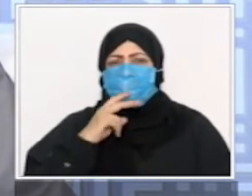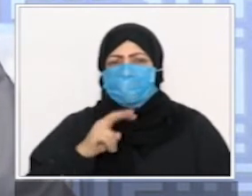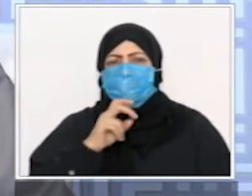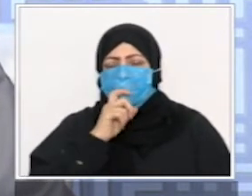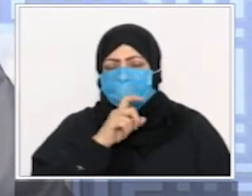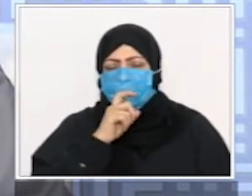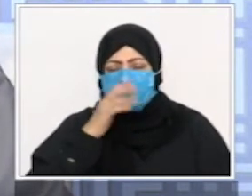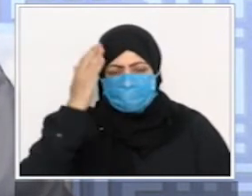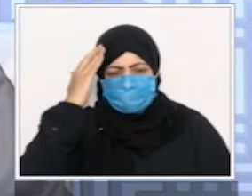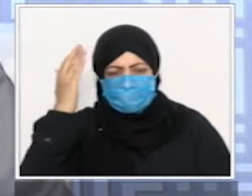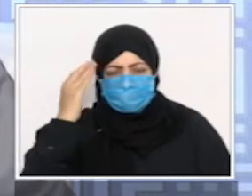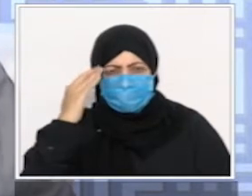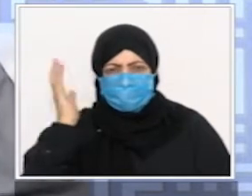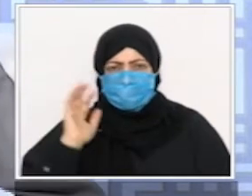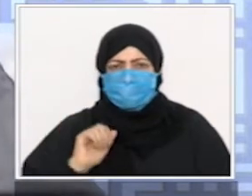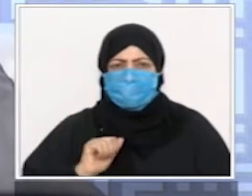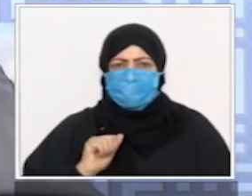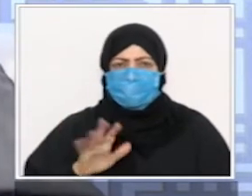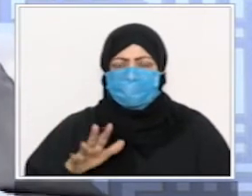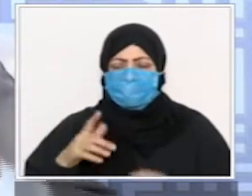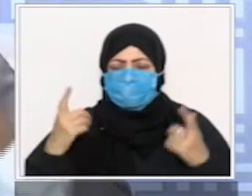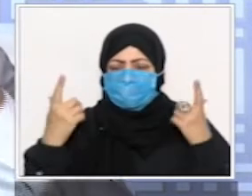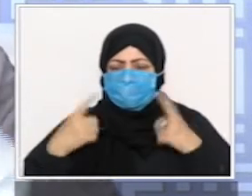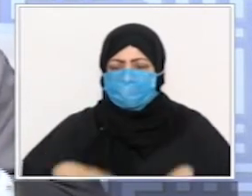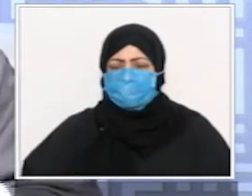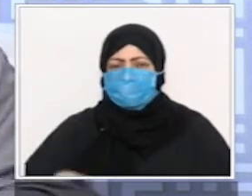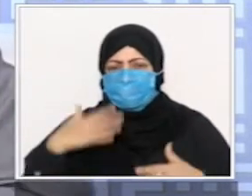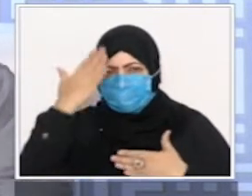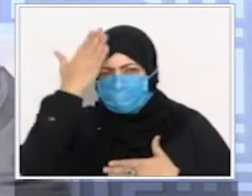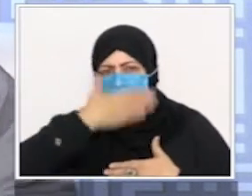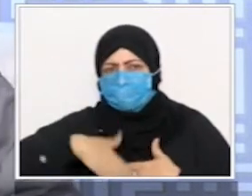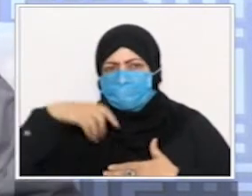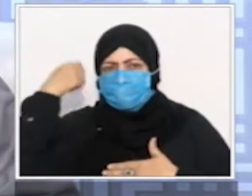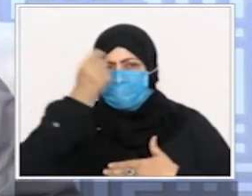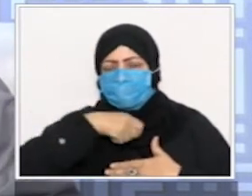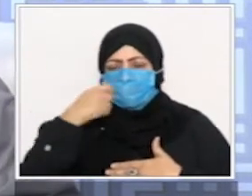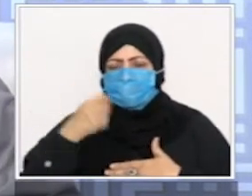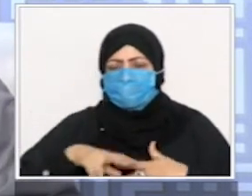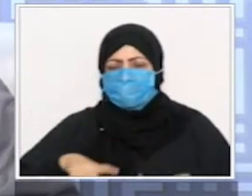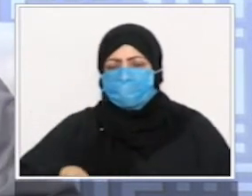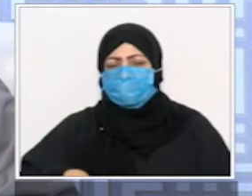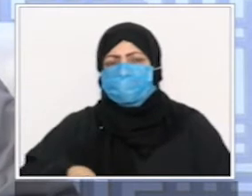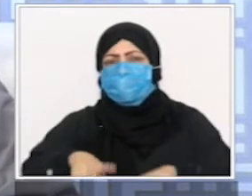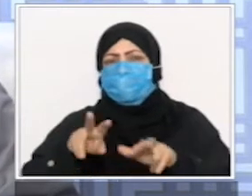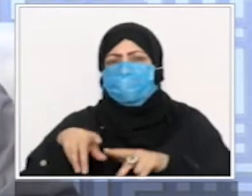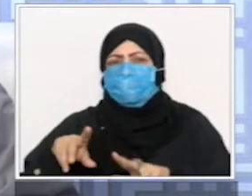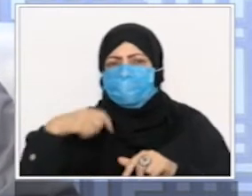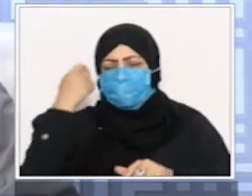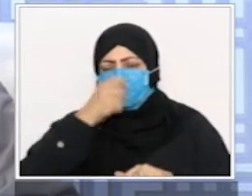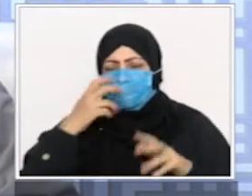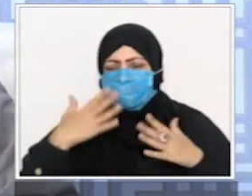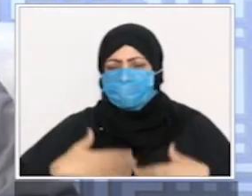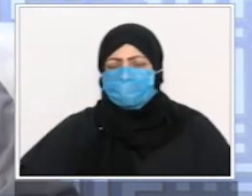ومتخمرات في مروطهن في ثيابهن لا يعرفن من شدة الغلس